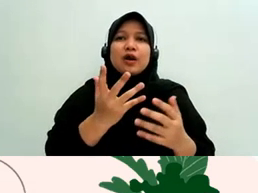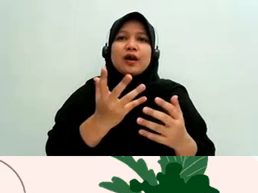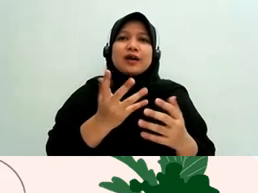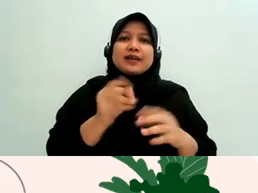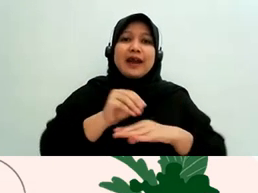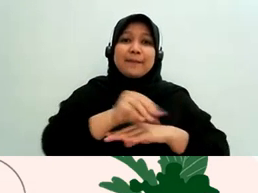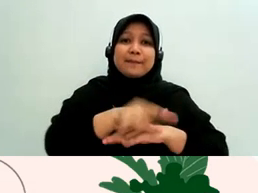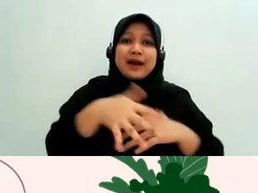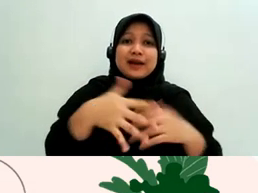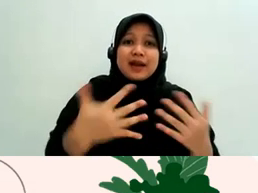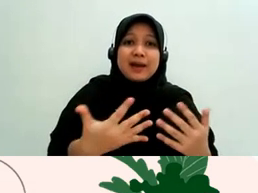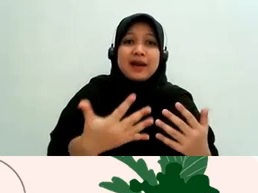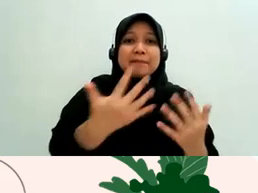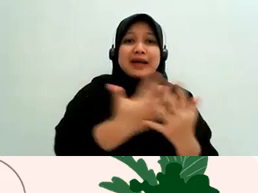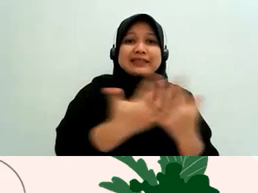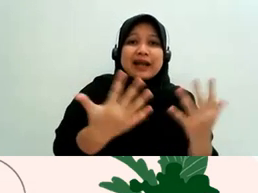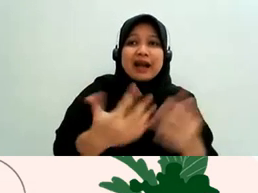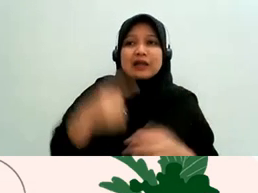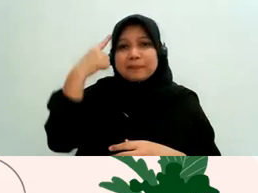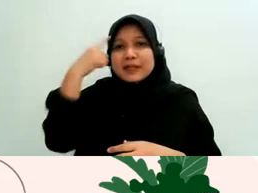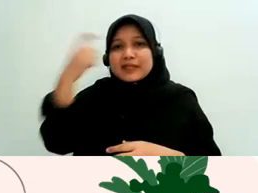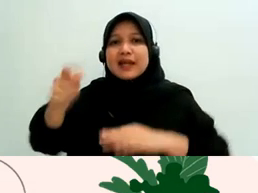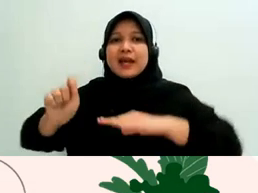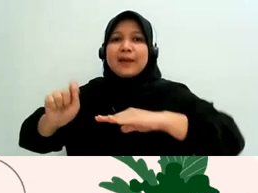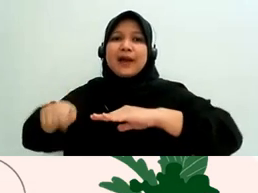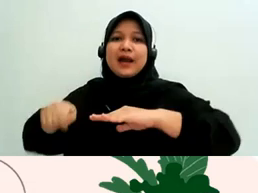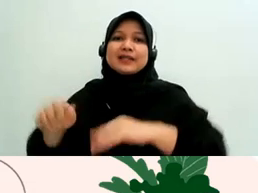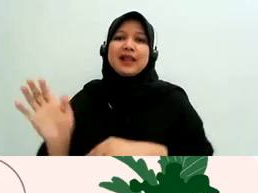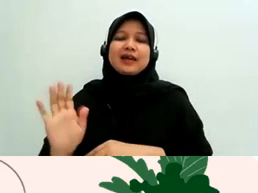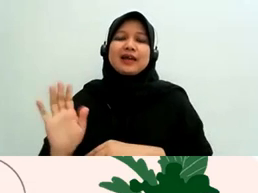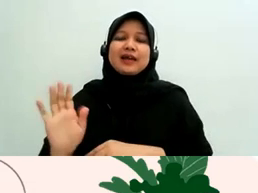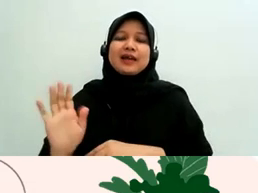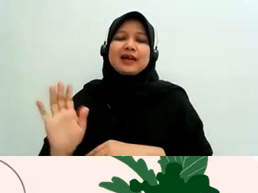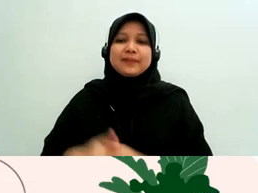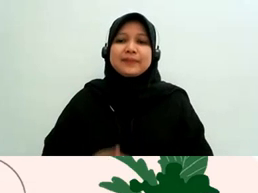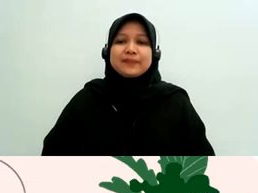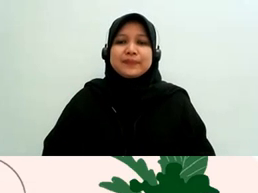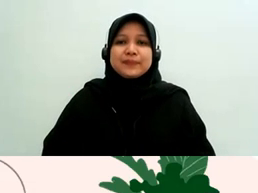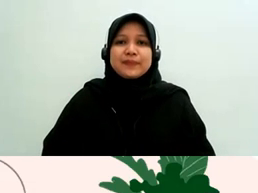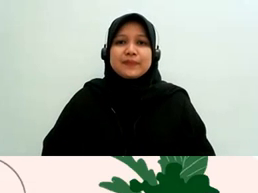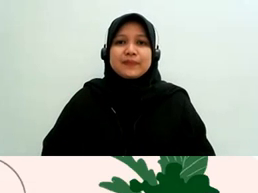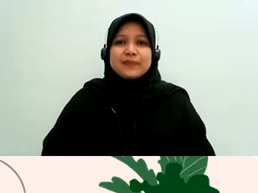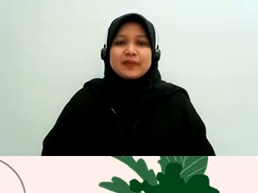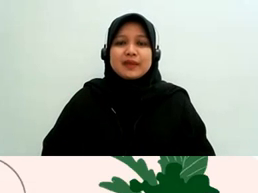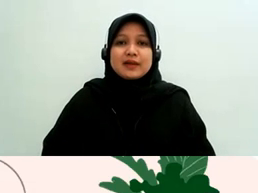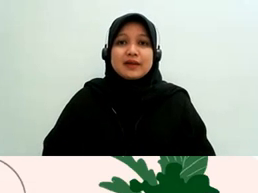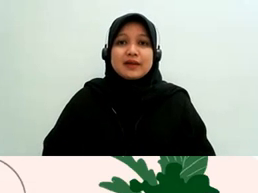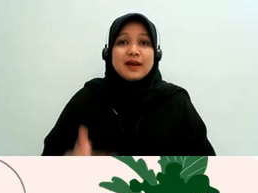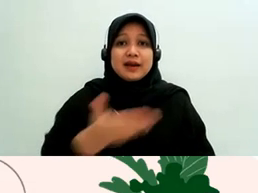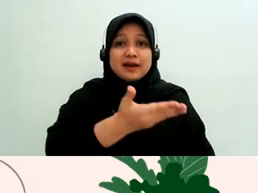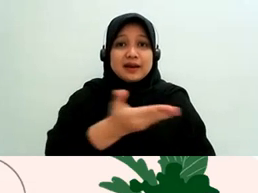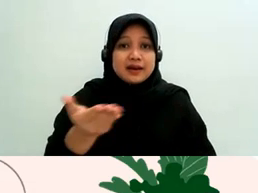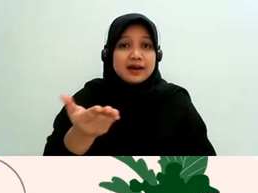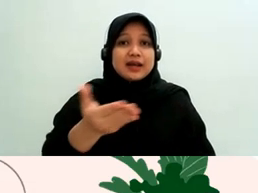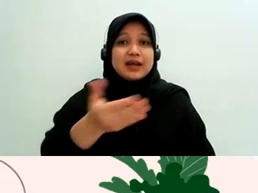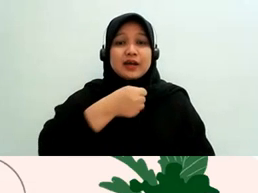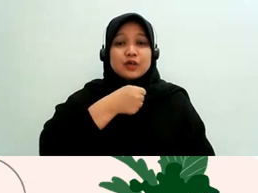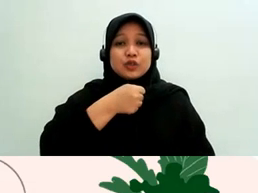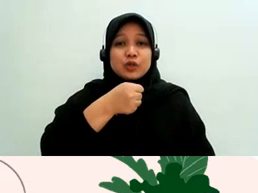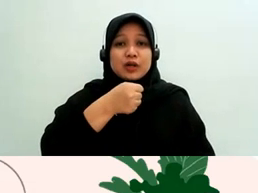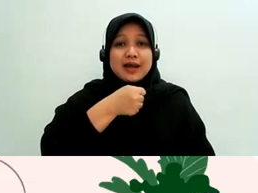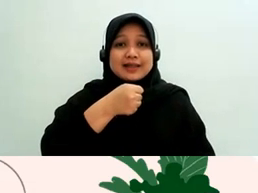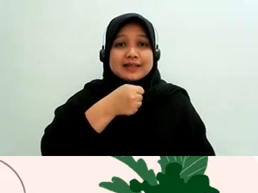pengadilan itu yang mungkin juga teman-teman sebagai jurnalis perlu jaga